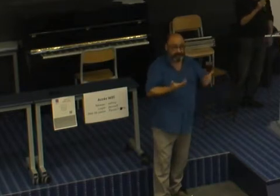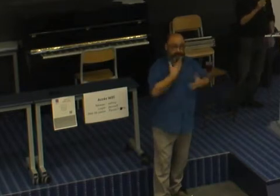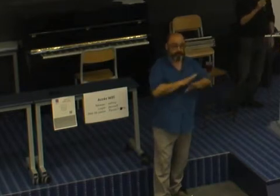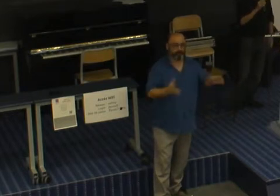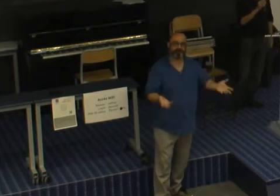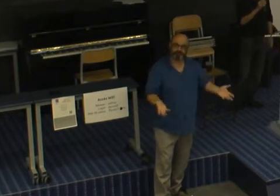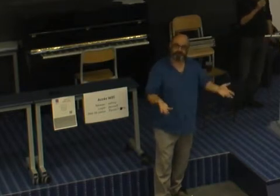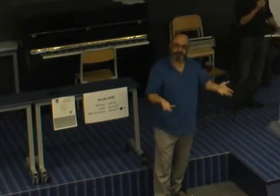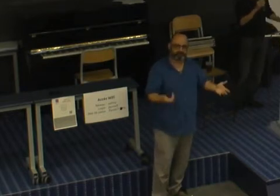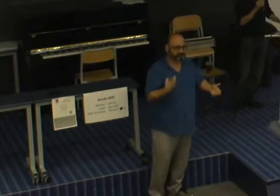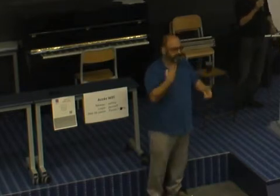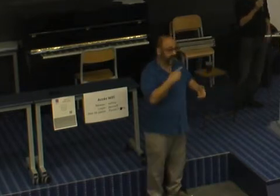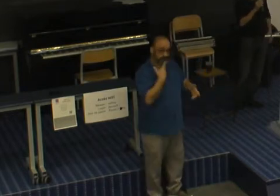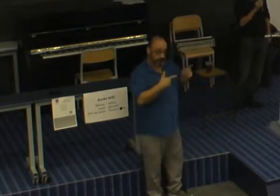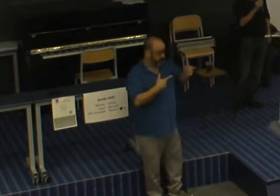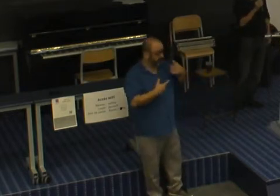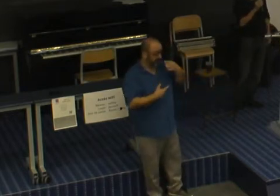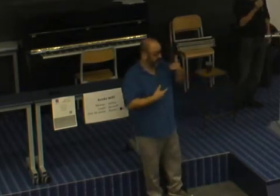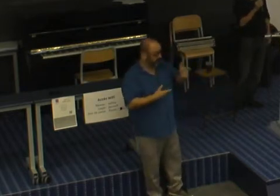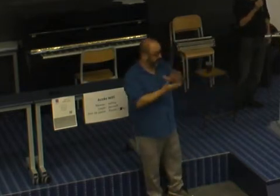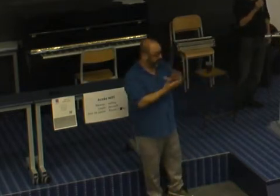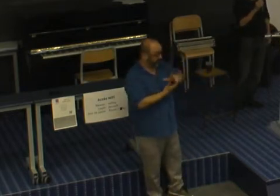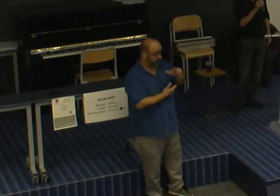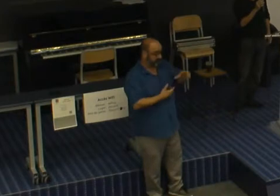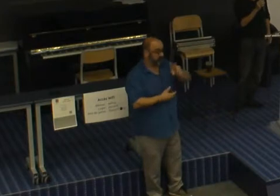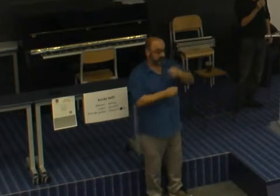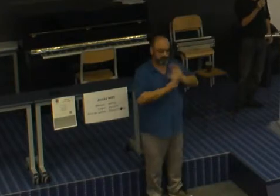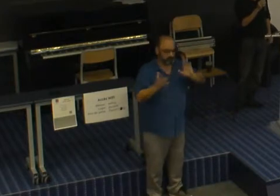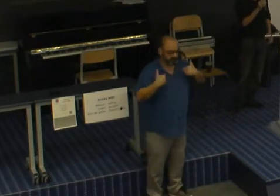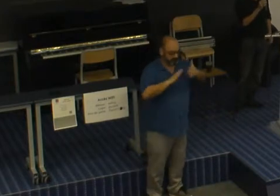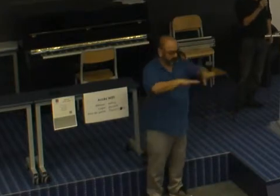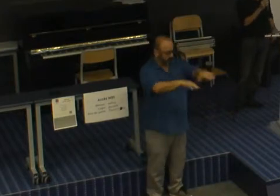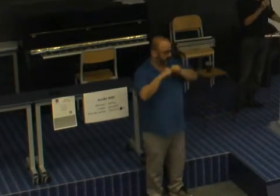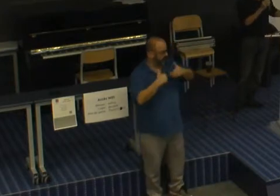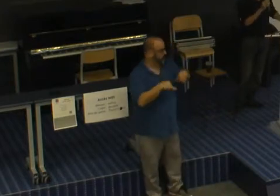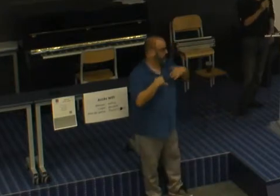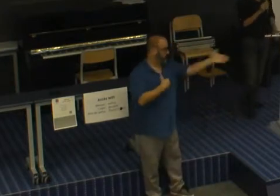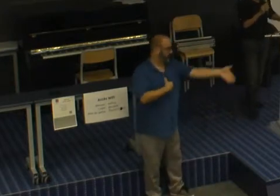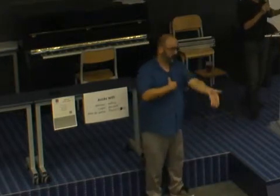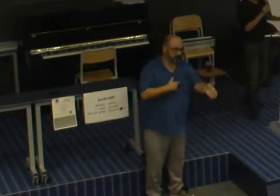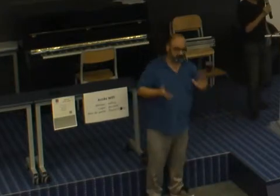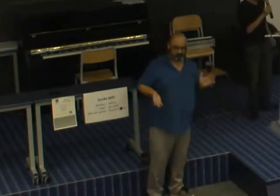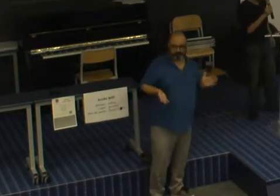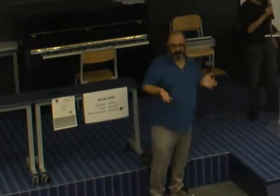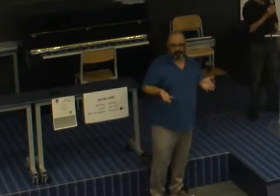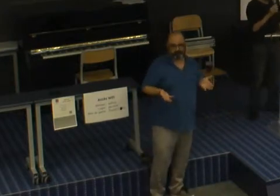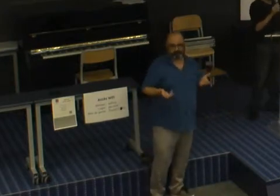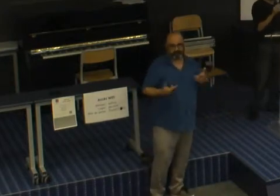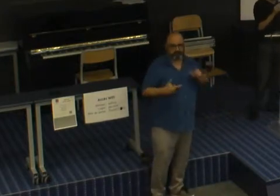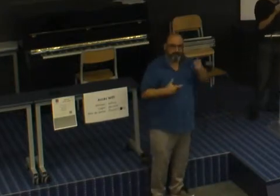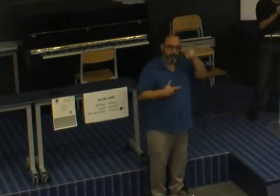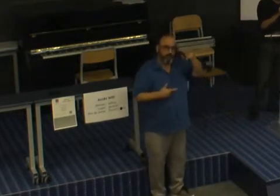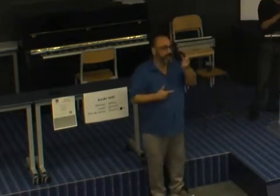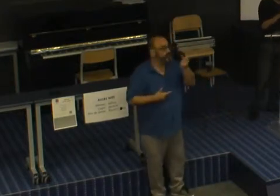S'il suivait ce qu'il avait dit à 22 ans, aujourd'hui, il aurait cédé sa place à quelqu'un de beaucoup plus jeune. Mais bon, il faut croire que l'argent rend le plus intelligent.